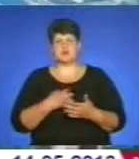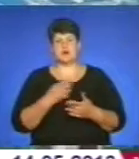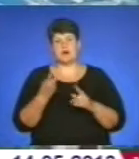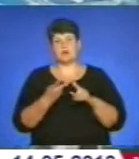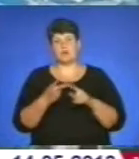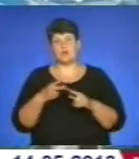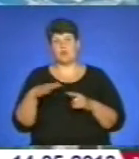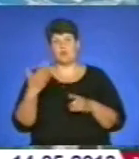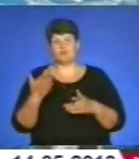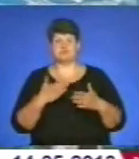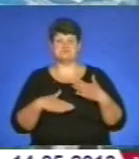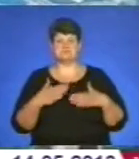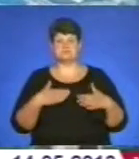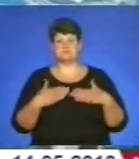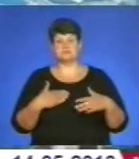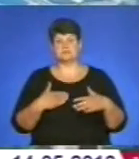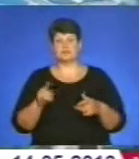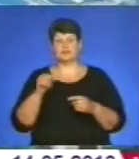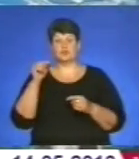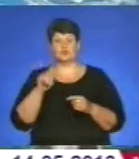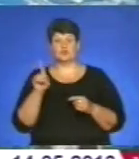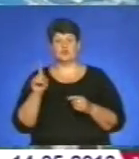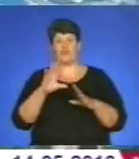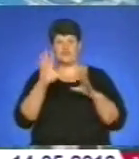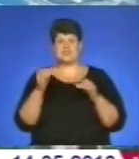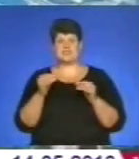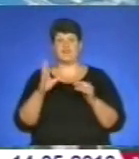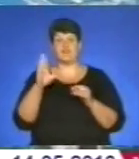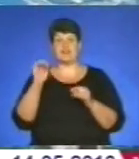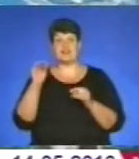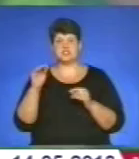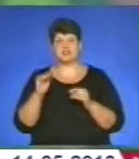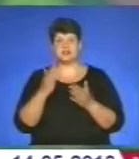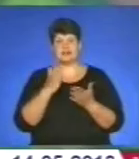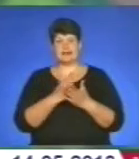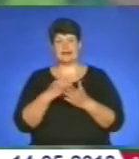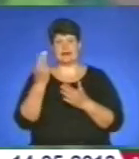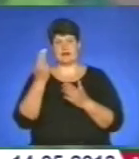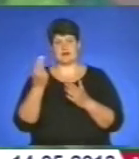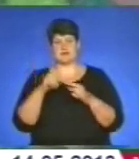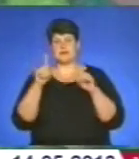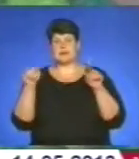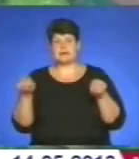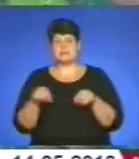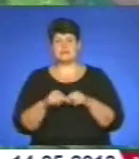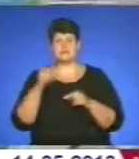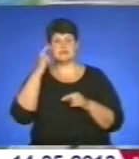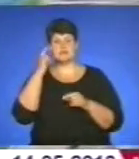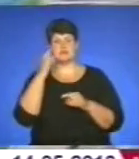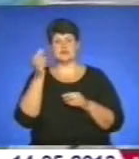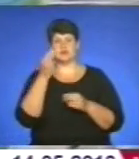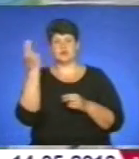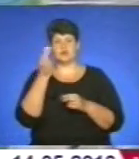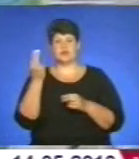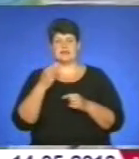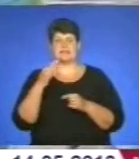робоко і радісно, тому що все ж таки ці вежі збереглися на картині. Задумавши написати серію «Замки Тернопілля»,